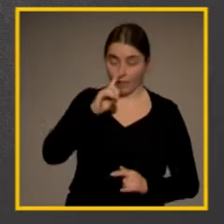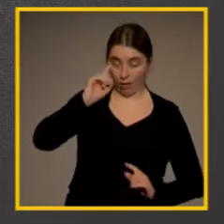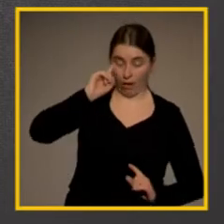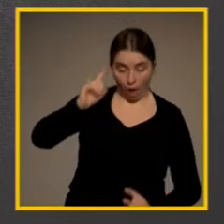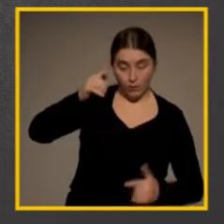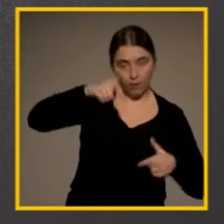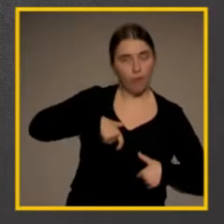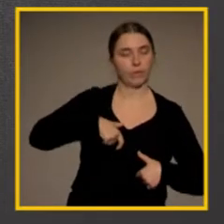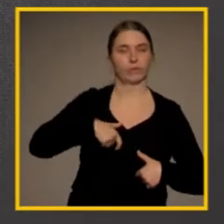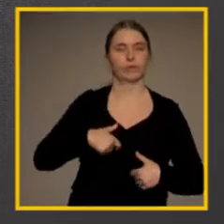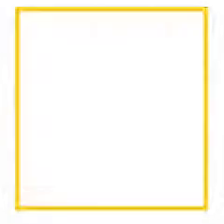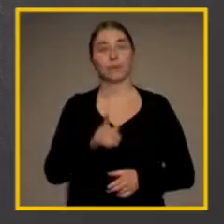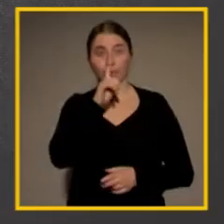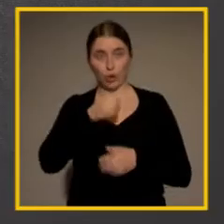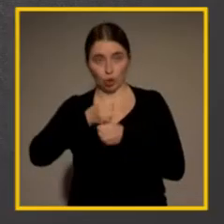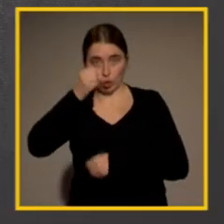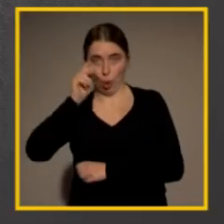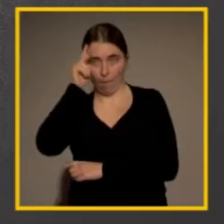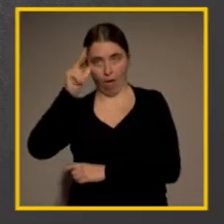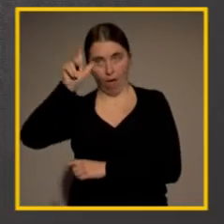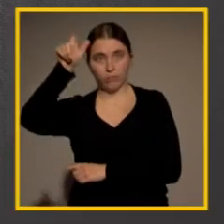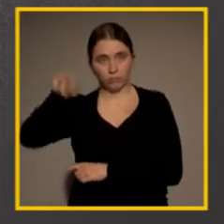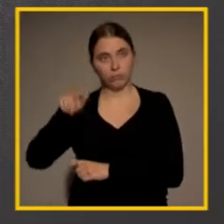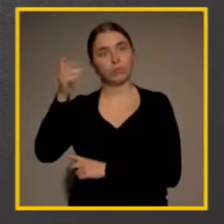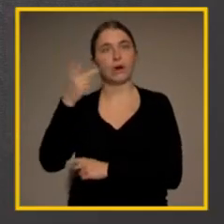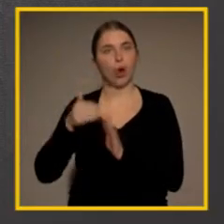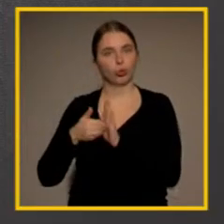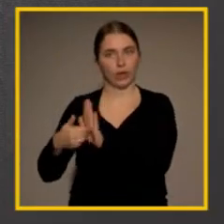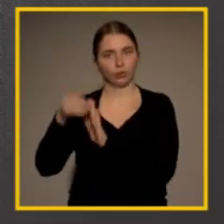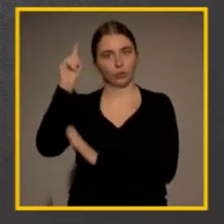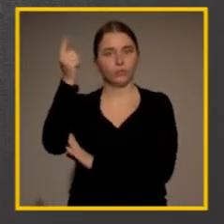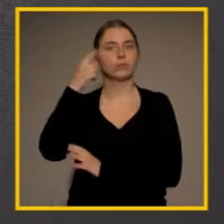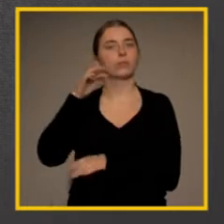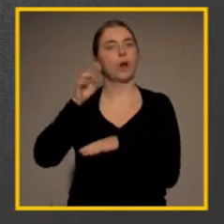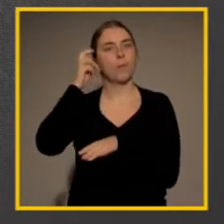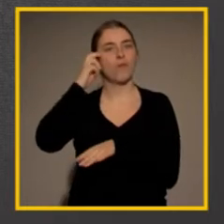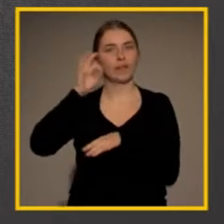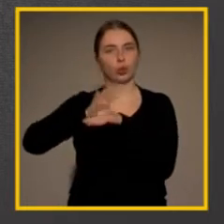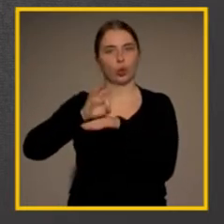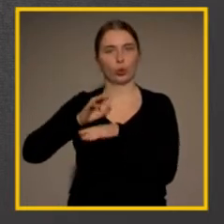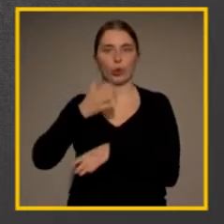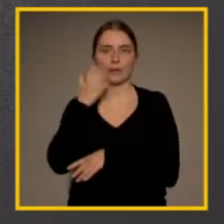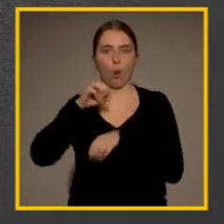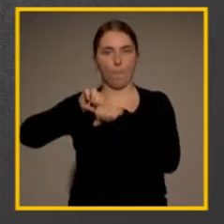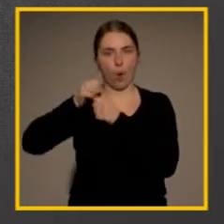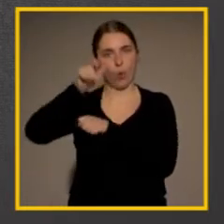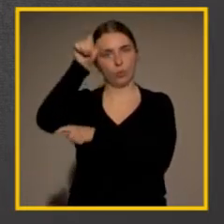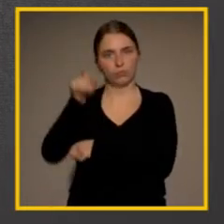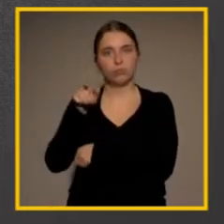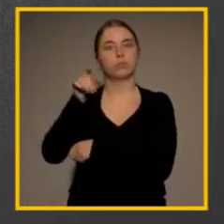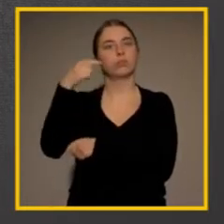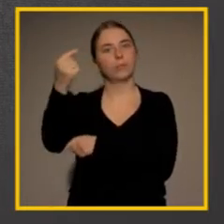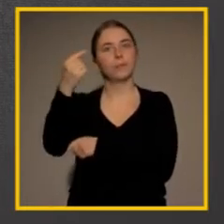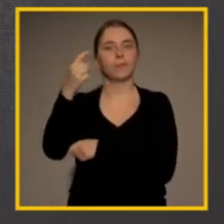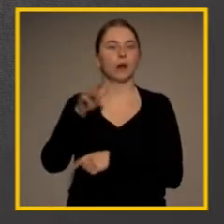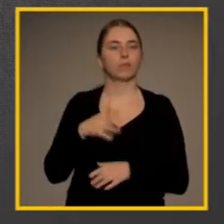Der Schirmherr der Auszeichnung, Herr Prof. Dr. Sauerbrock, hielt